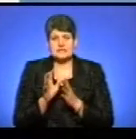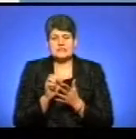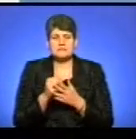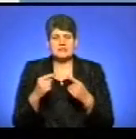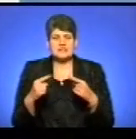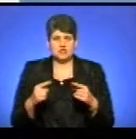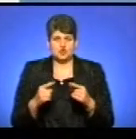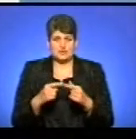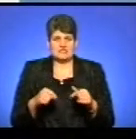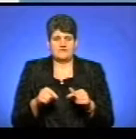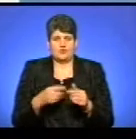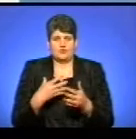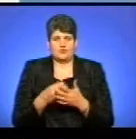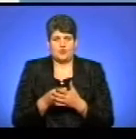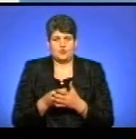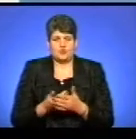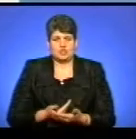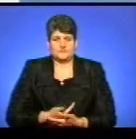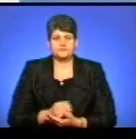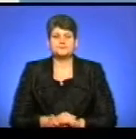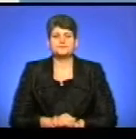іншою сферою своєї житті.